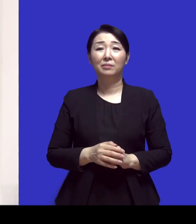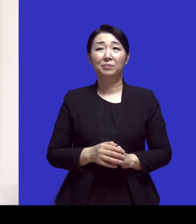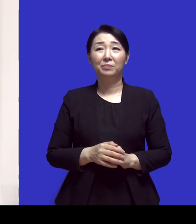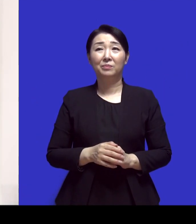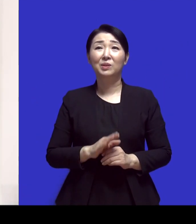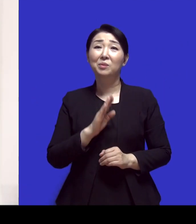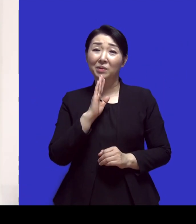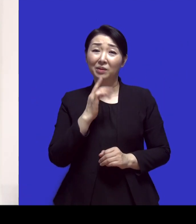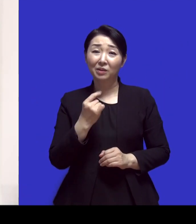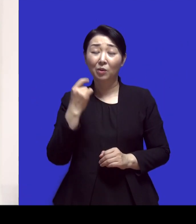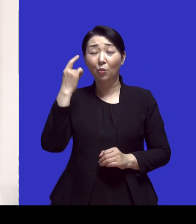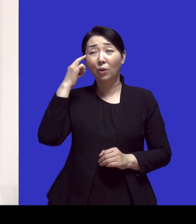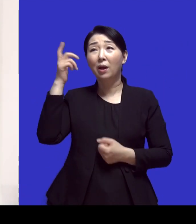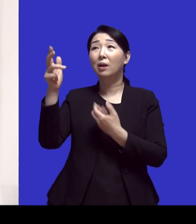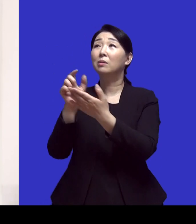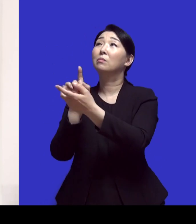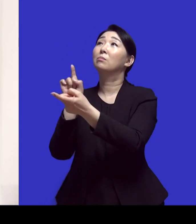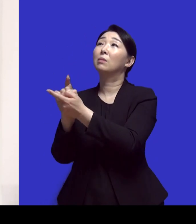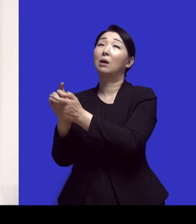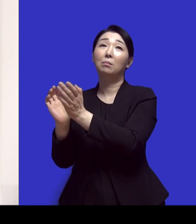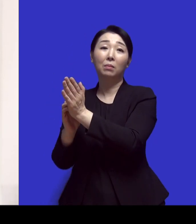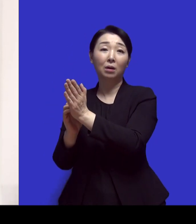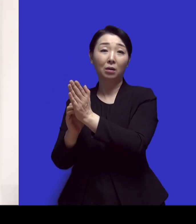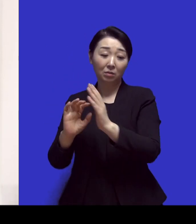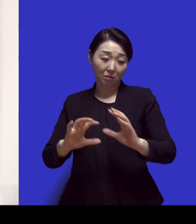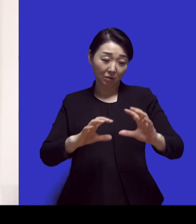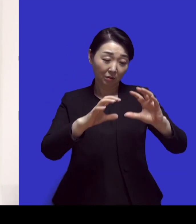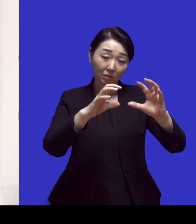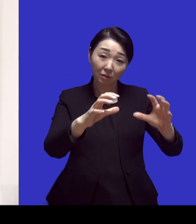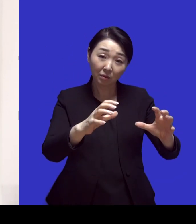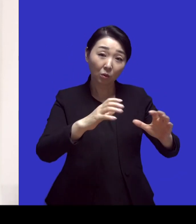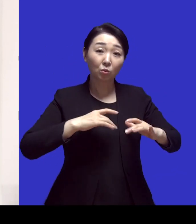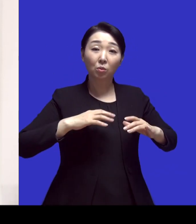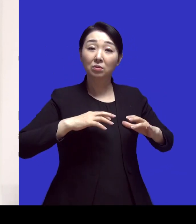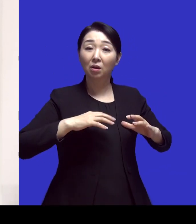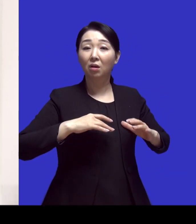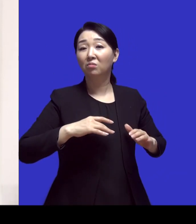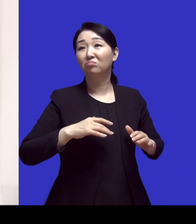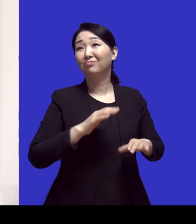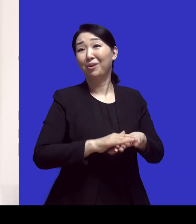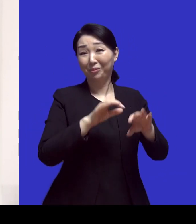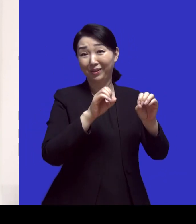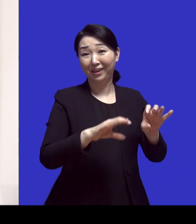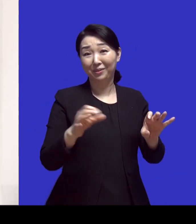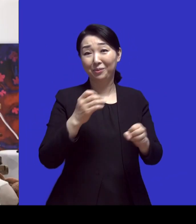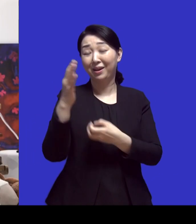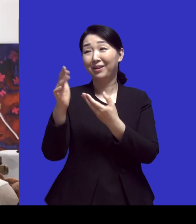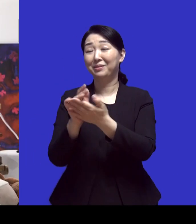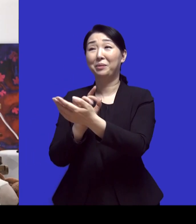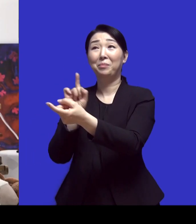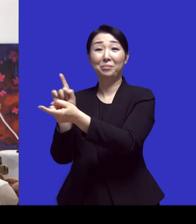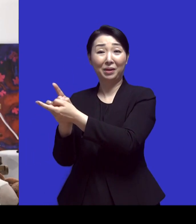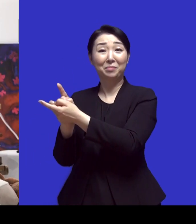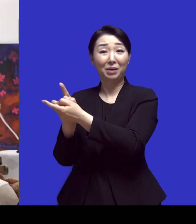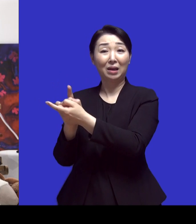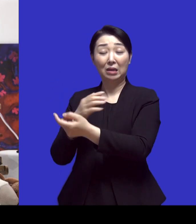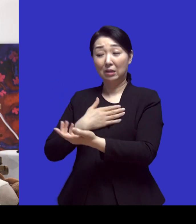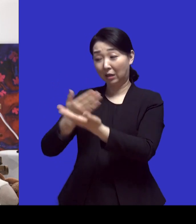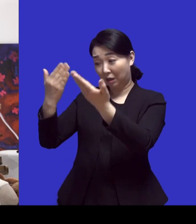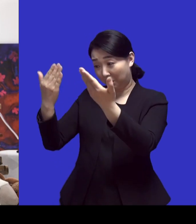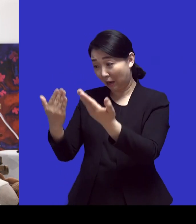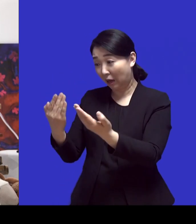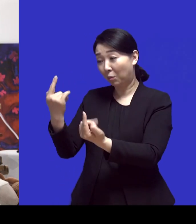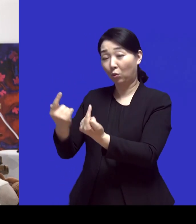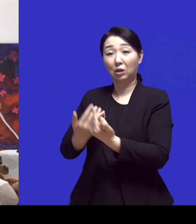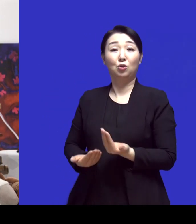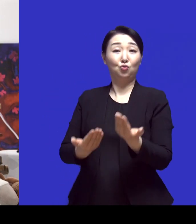맞는 거 같아요 하나님을 만나면 맞아요 세상에 그 어떤 자랑도 소용이 없고 하나님 만나고 그리고 내가 받는 것보다